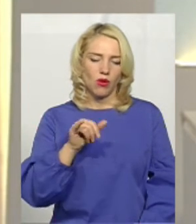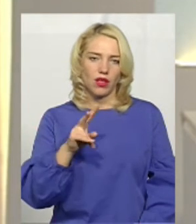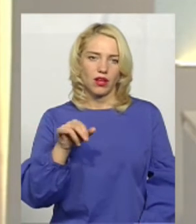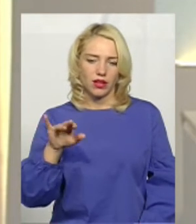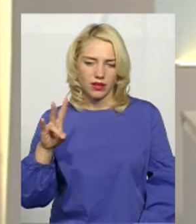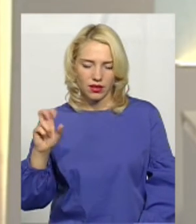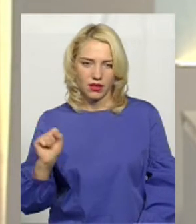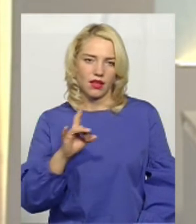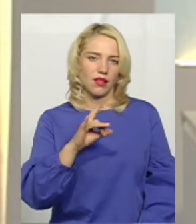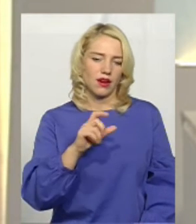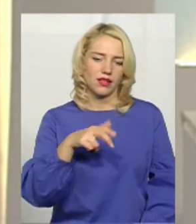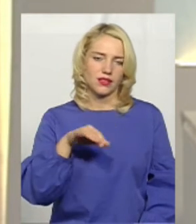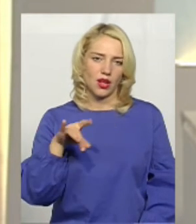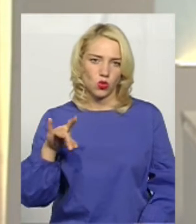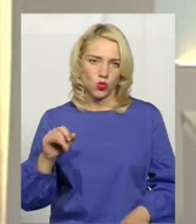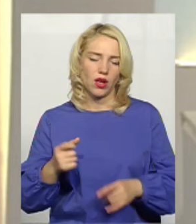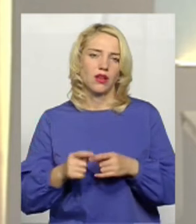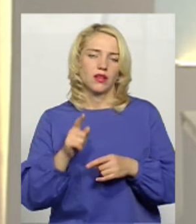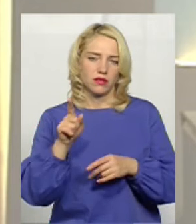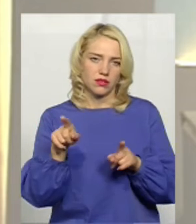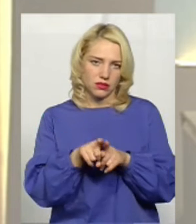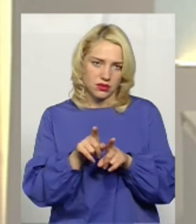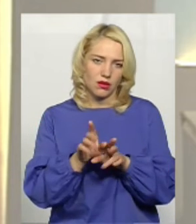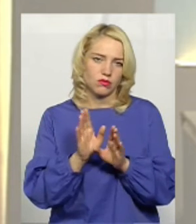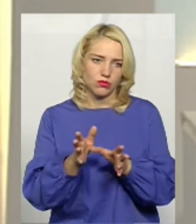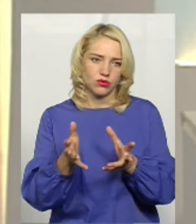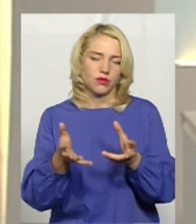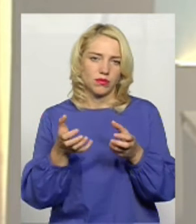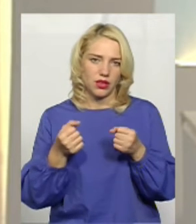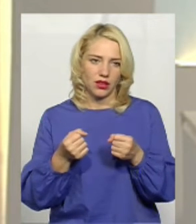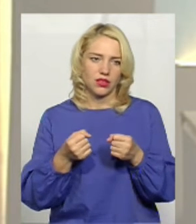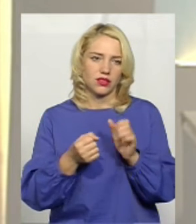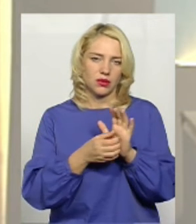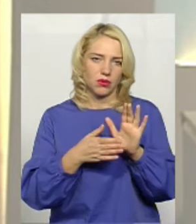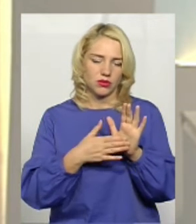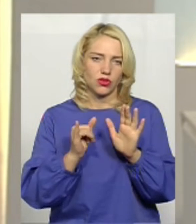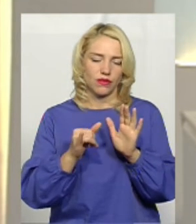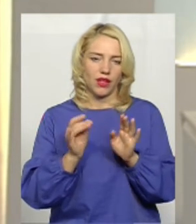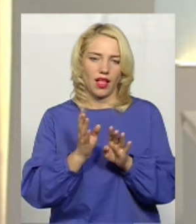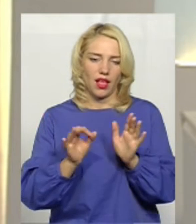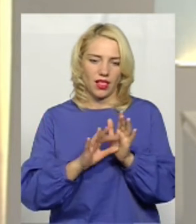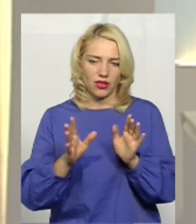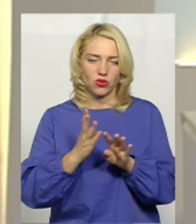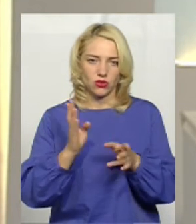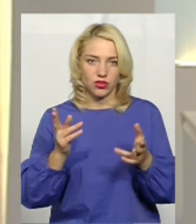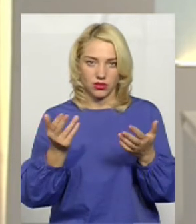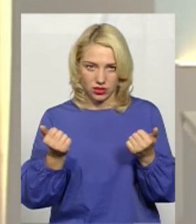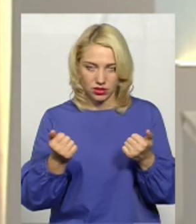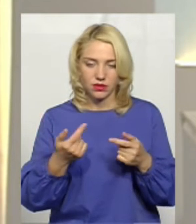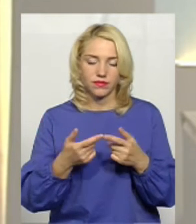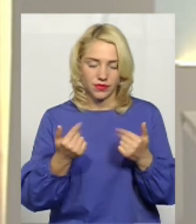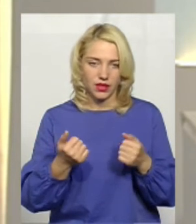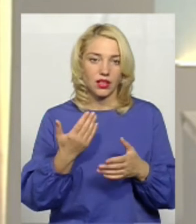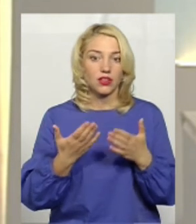реєстратуру, цю людину також будуть записувати в цю електронну чергу? Так, якщо є